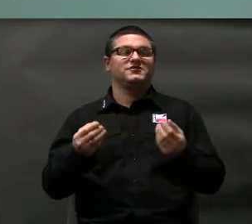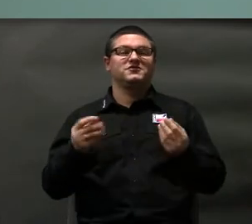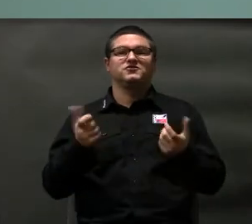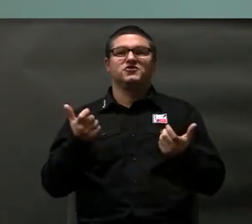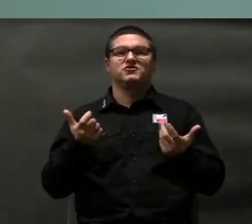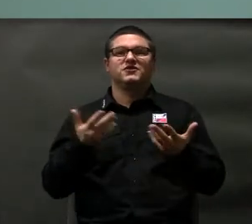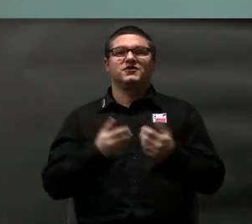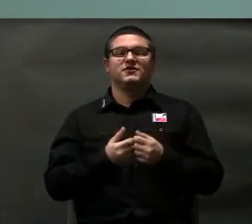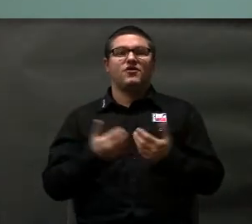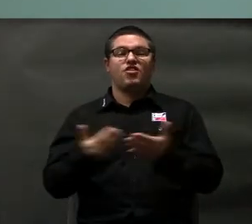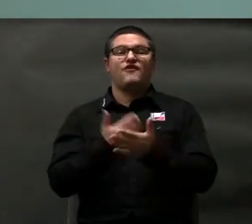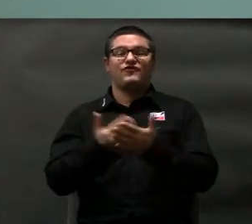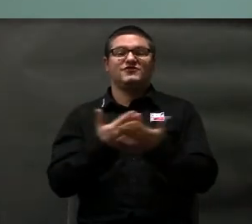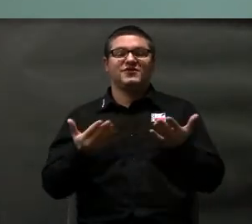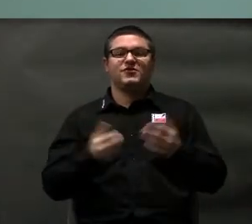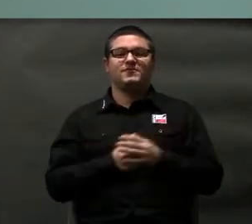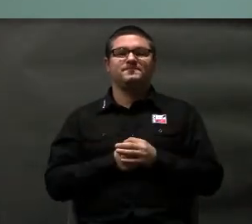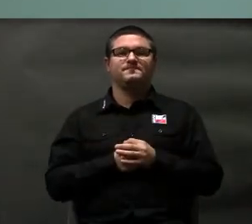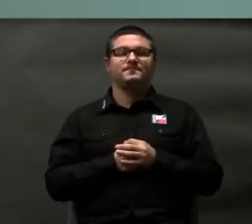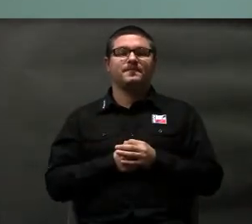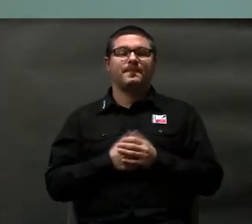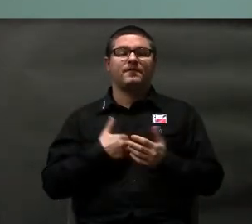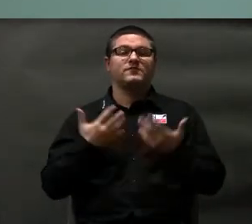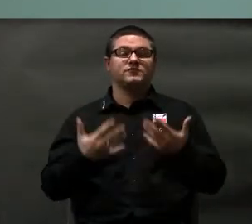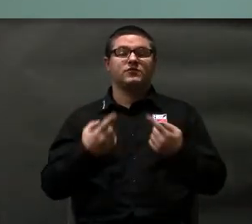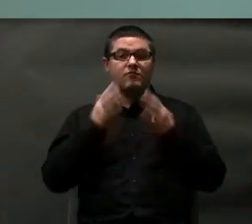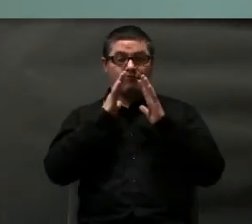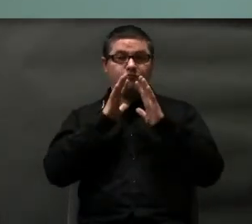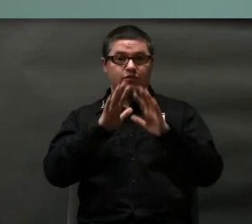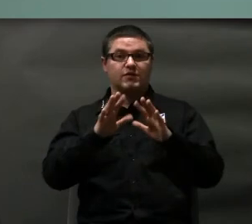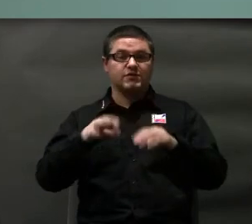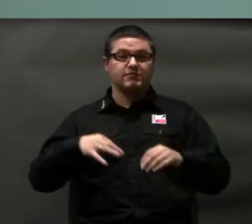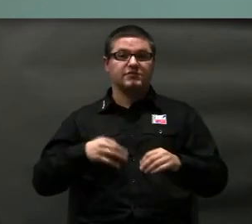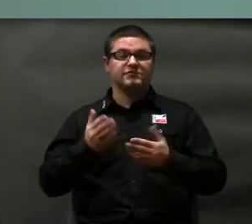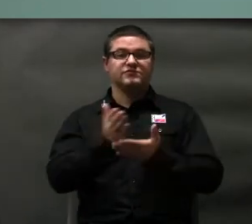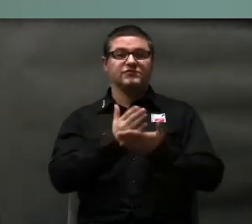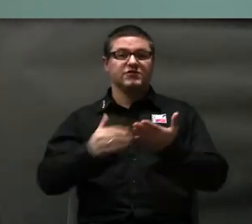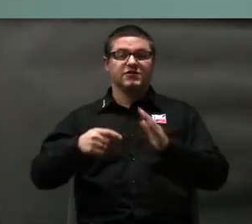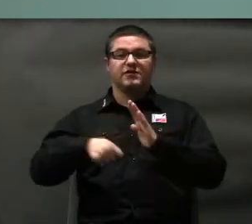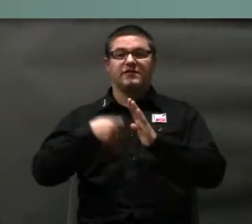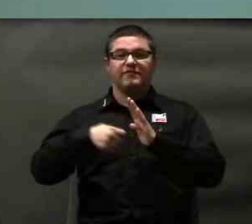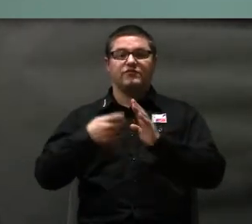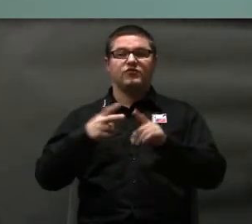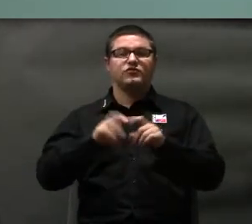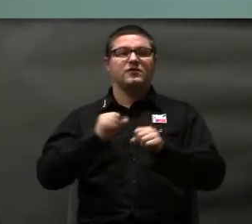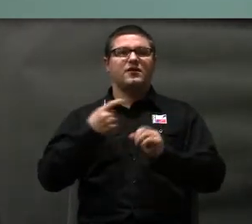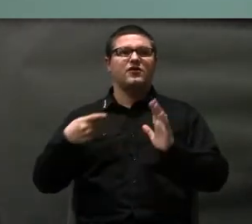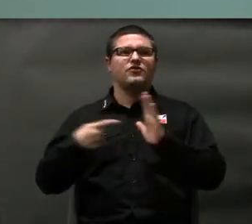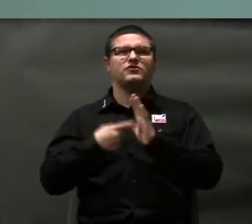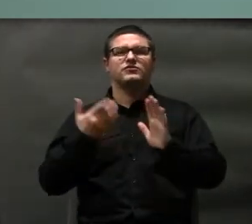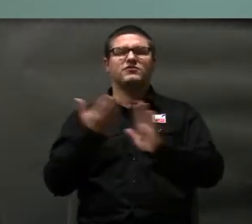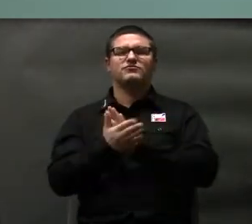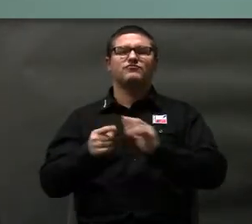nowoczesnego. Ja chciałbym Państwu pokazać fragment filmu, który nie dotyczy